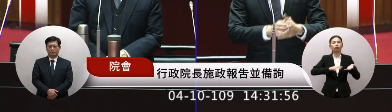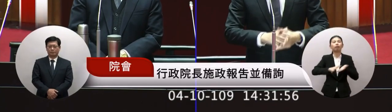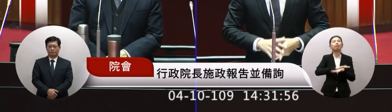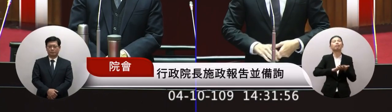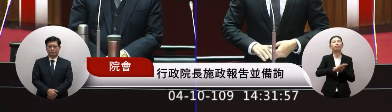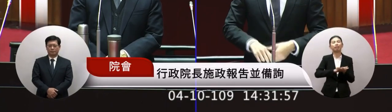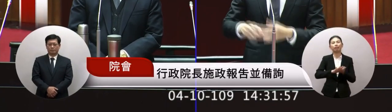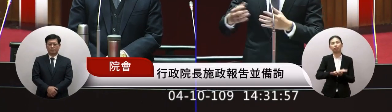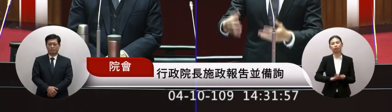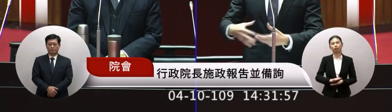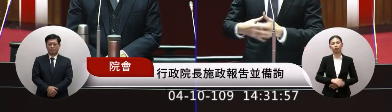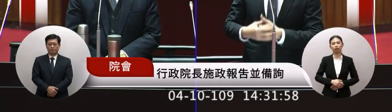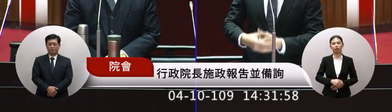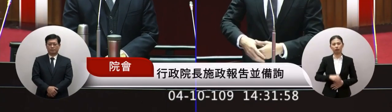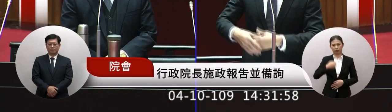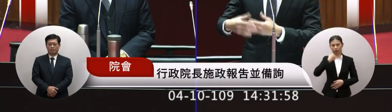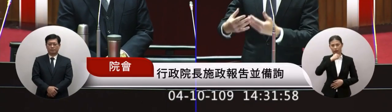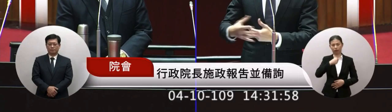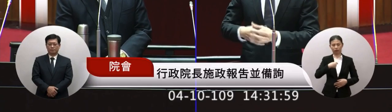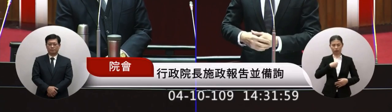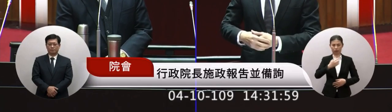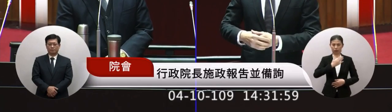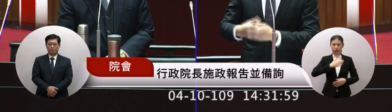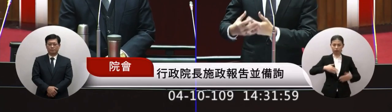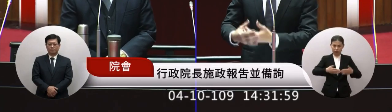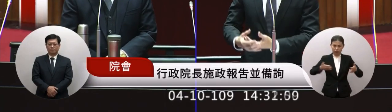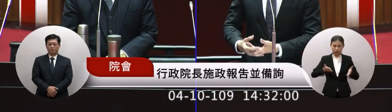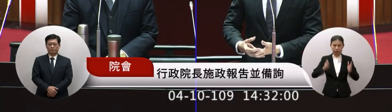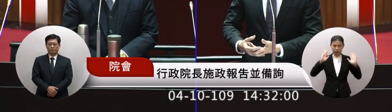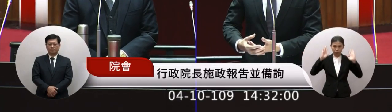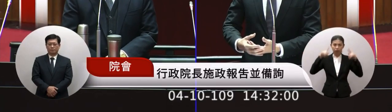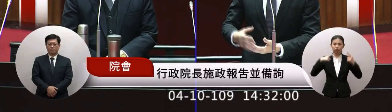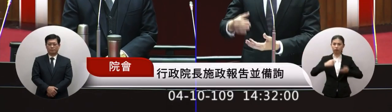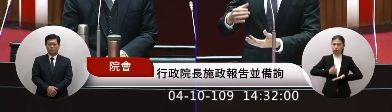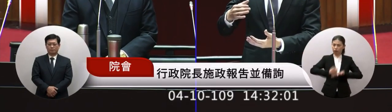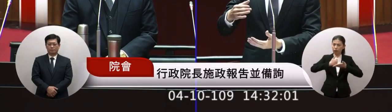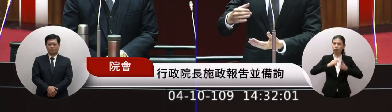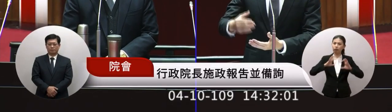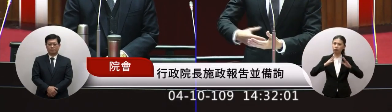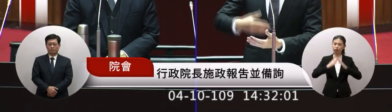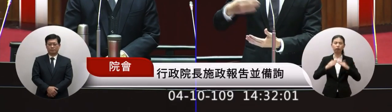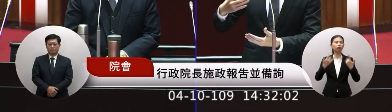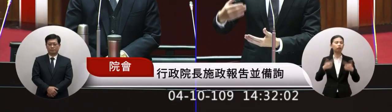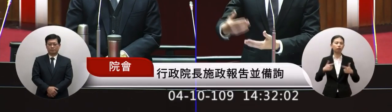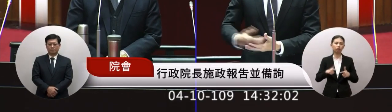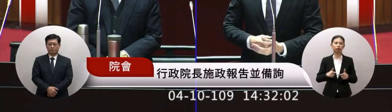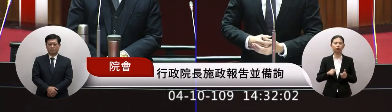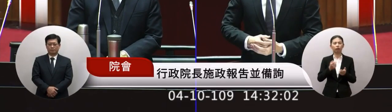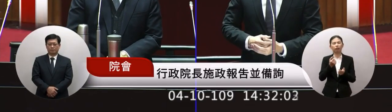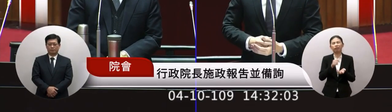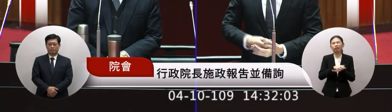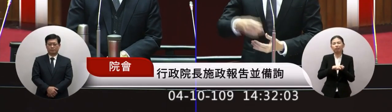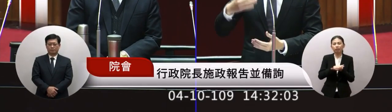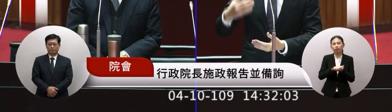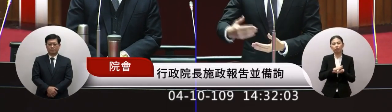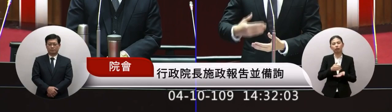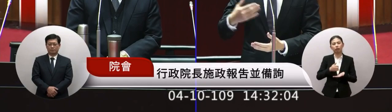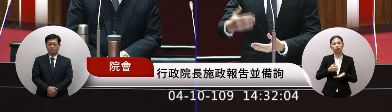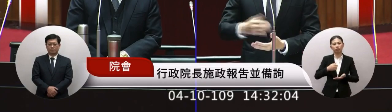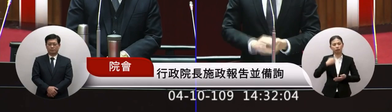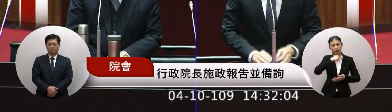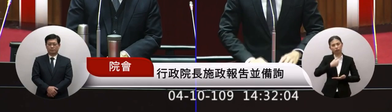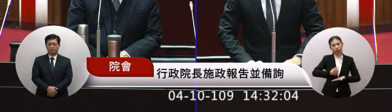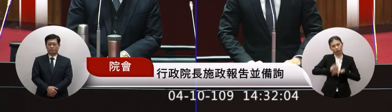所以說讓台灣沒辦法成為一個政上有尊嚴的國家所以說第一的斬處是尊嚴讓